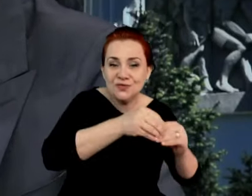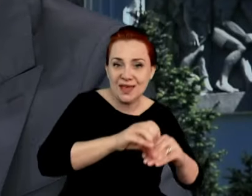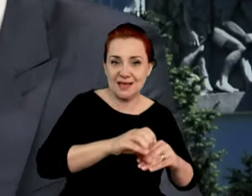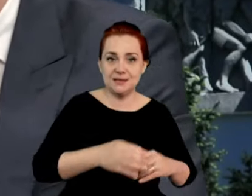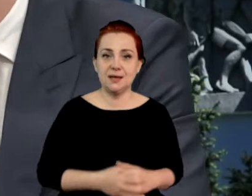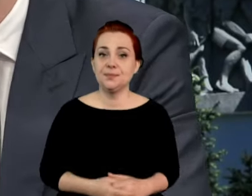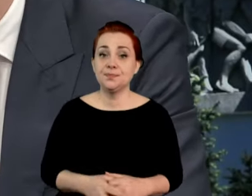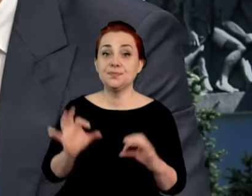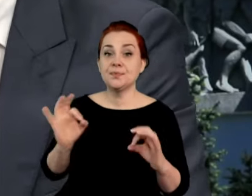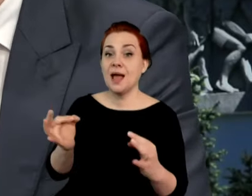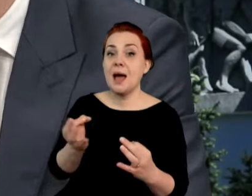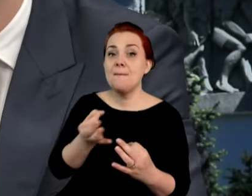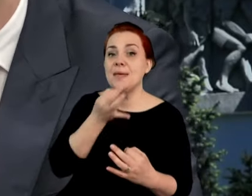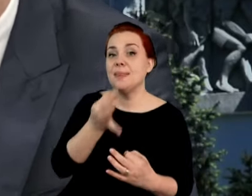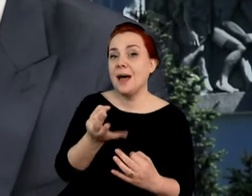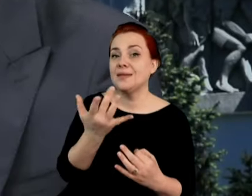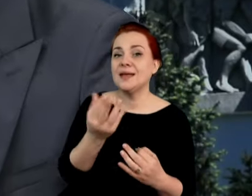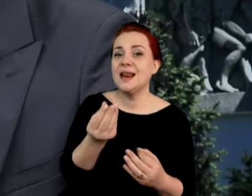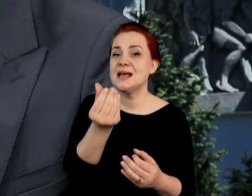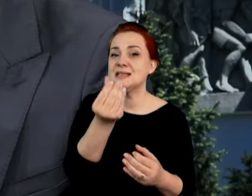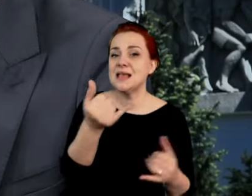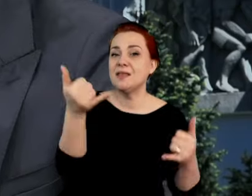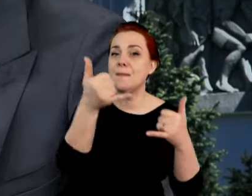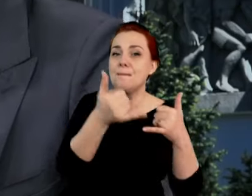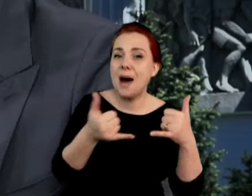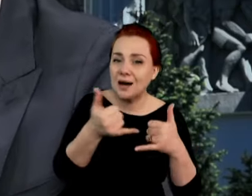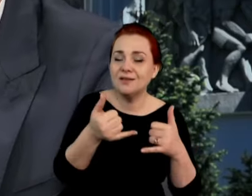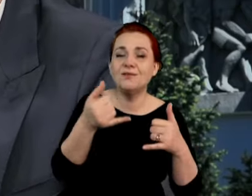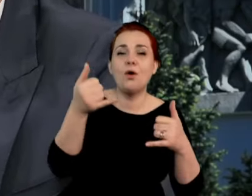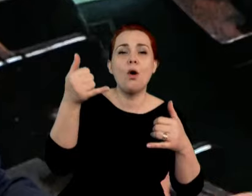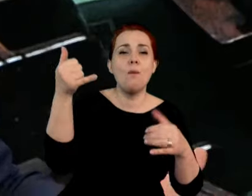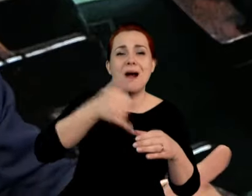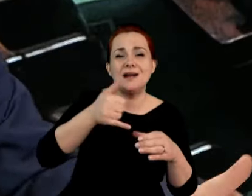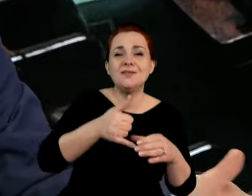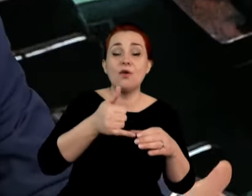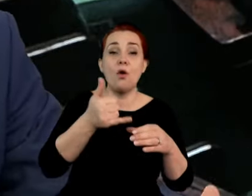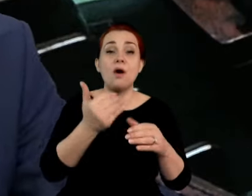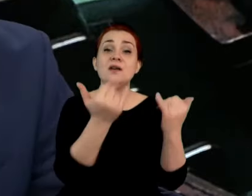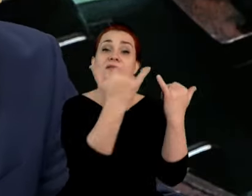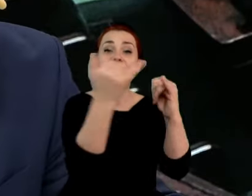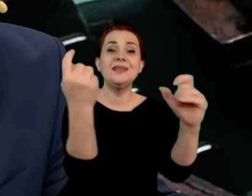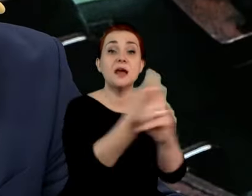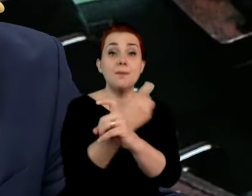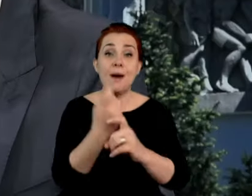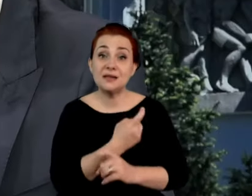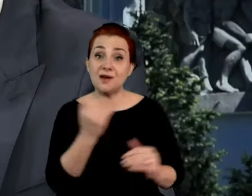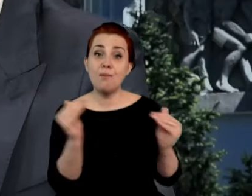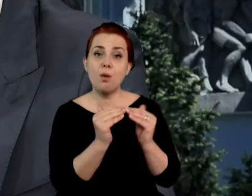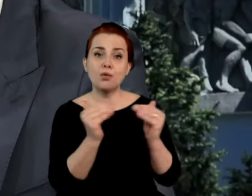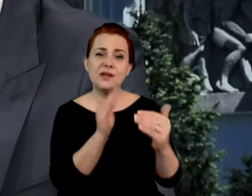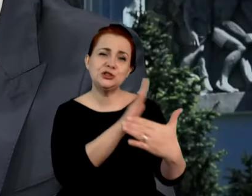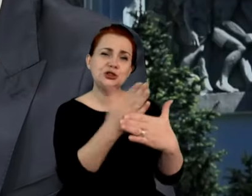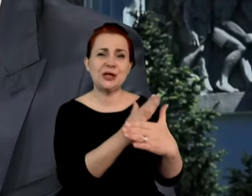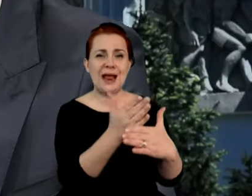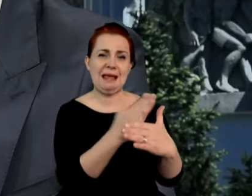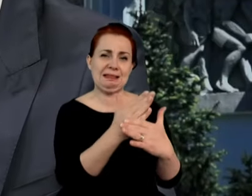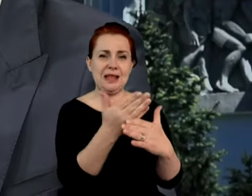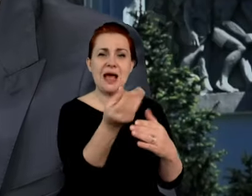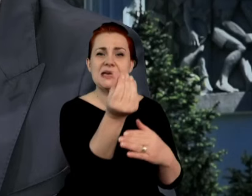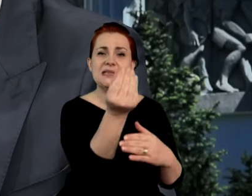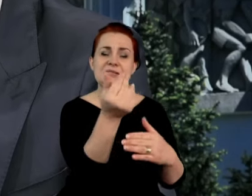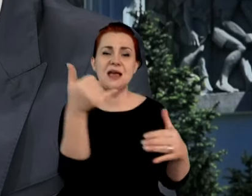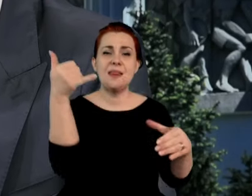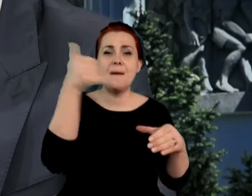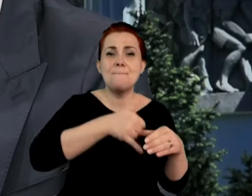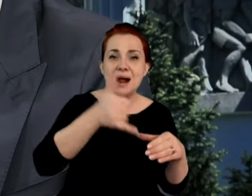redaktorze, czy ceny paliw w innych krajach Unii Europejskiej są wyższe, czy mniejsze niż w Polsce? Jeszcze raz. Średnie ceny paliw w Unii Europejskiej